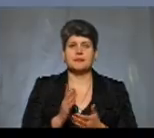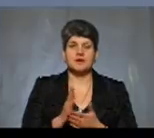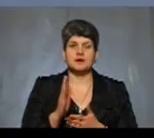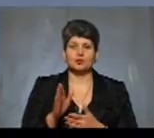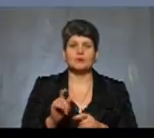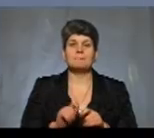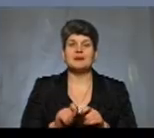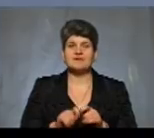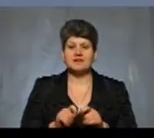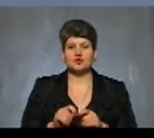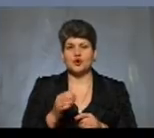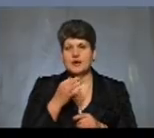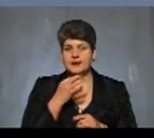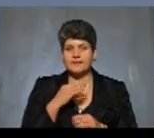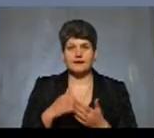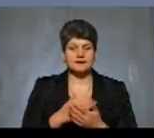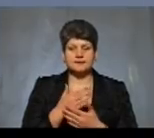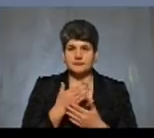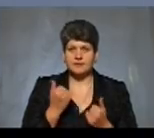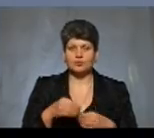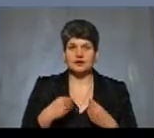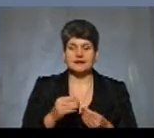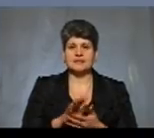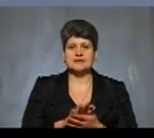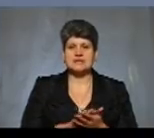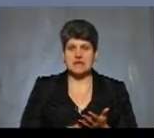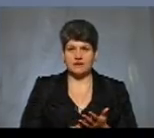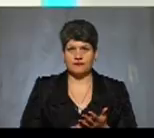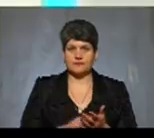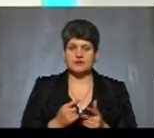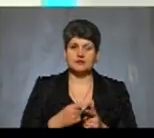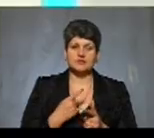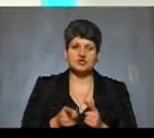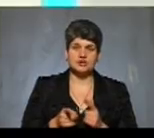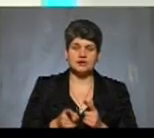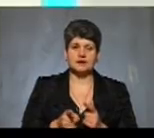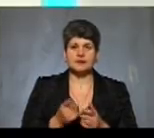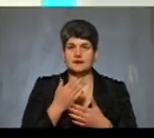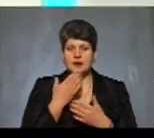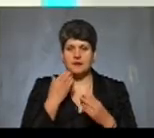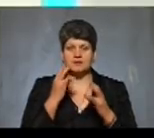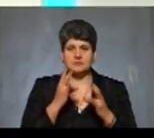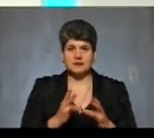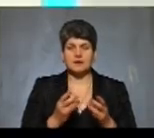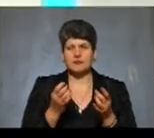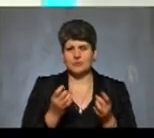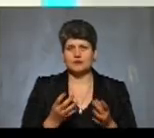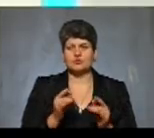перевірка, якщо це ліки неякісні, ми маємо подати заяву, так? Чи немає небезпеки в тому, що просто